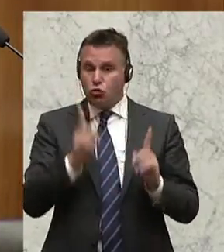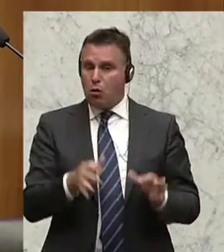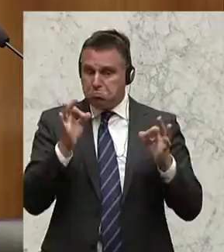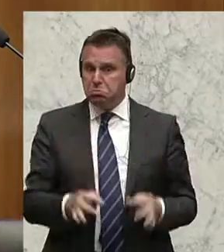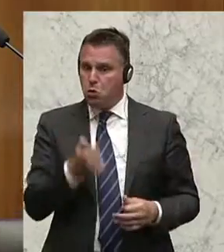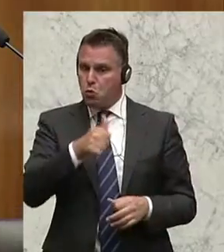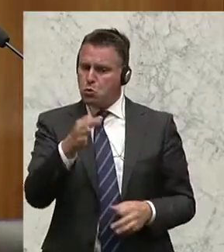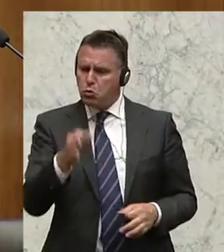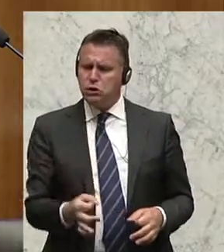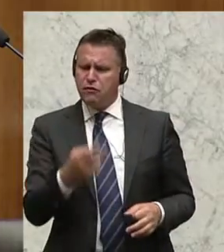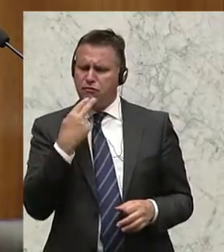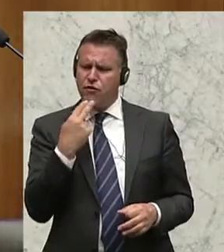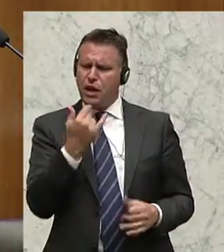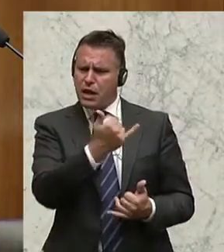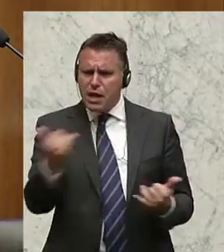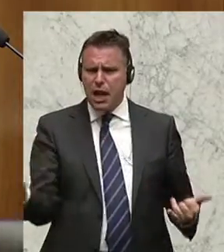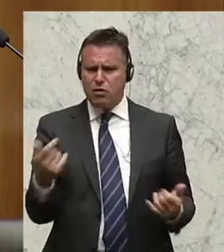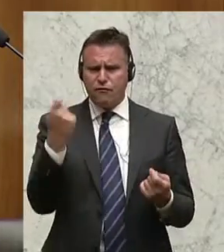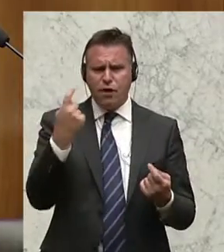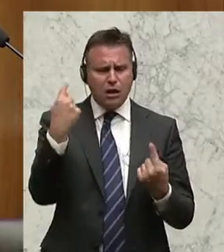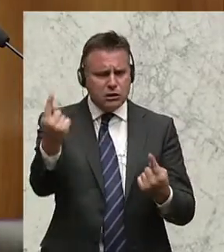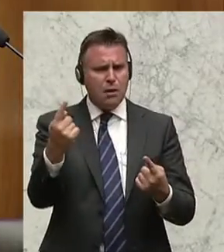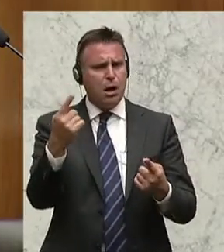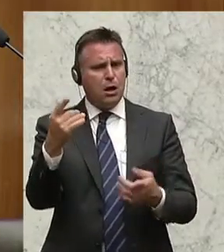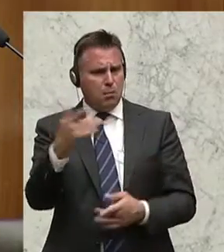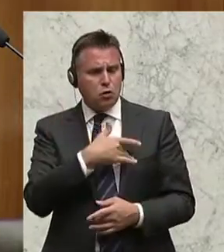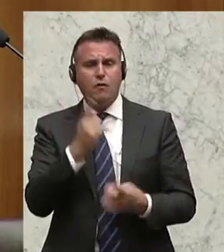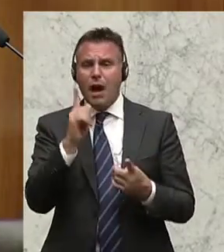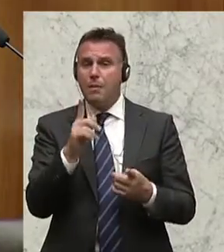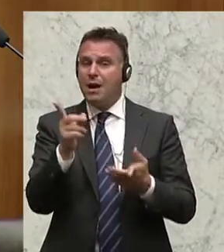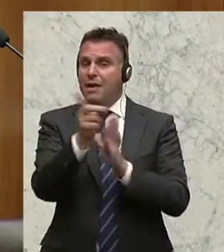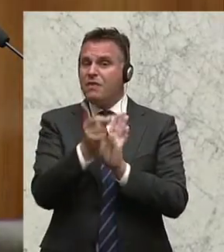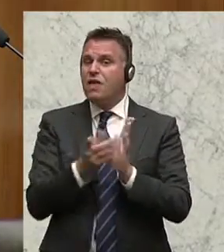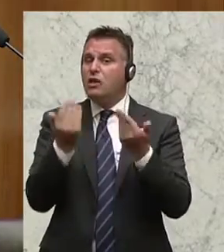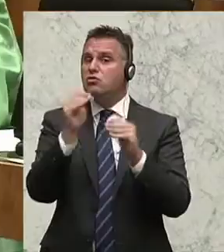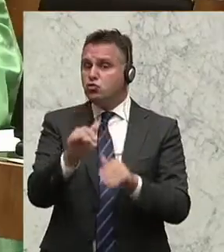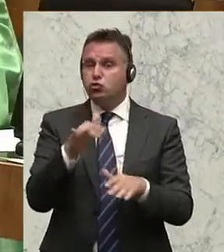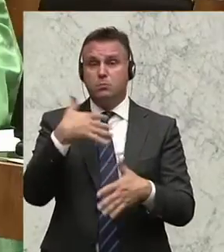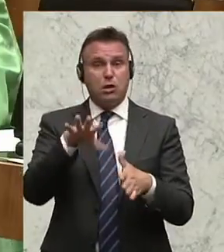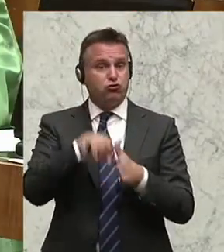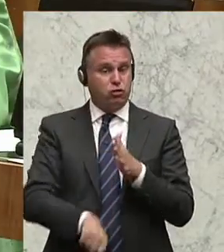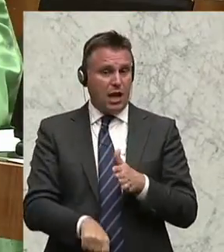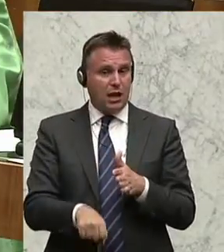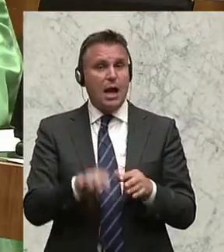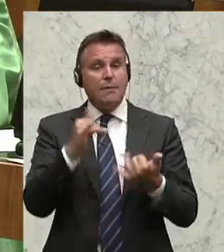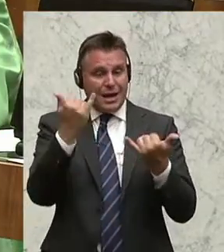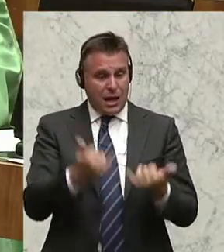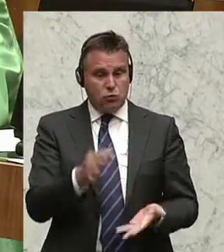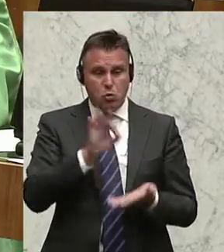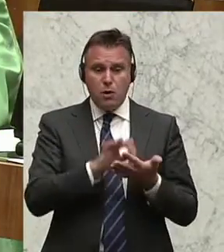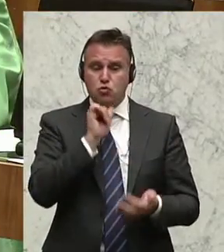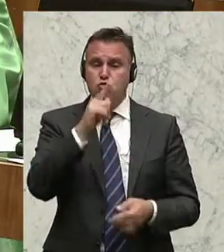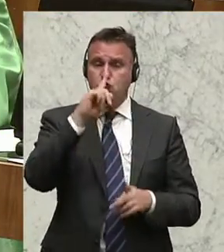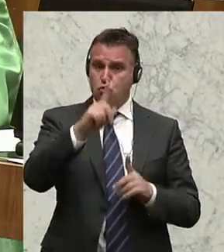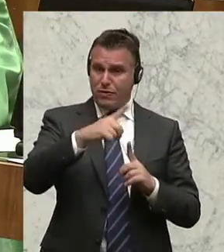regelt und jeder, der damit fährt, betroffen ist, müssen wir ganz, ganz strenge Datenschutzregelungen heranziehen. Wenn es aber jetzt um Tests geht,